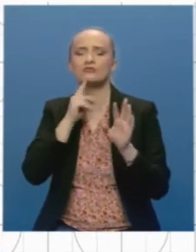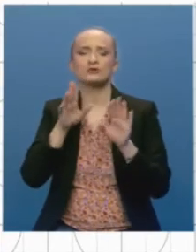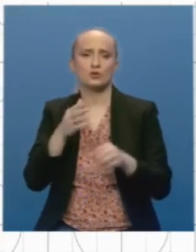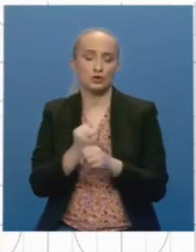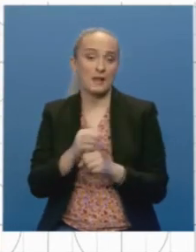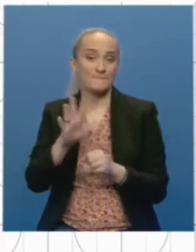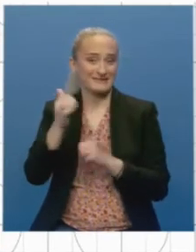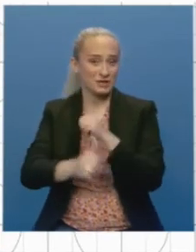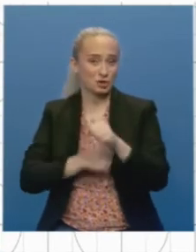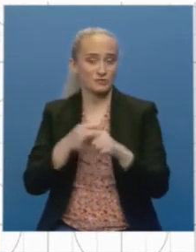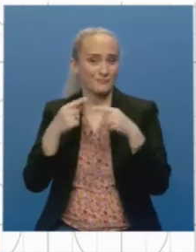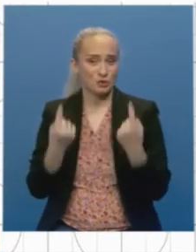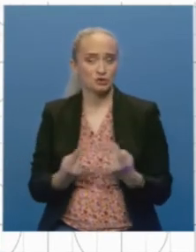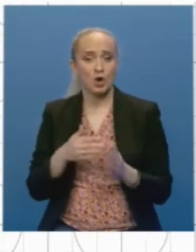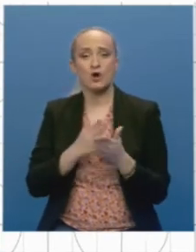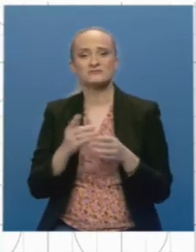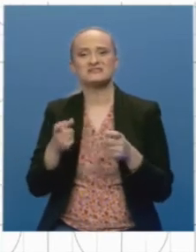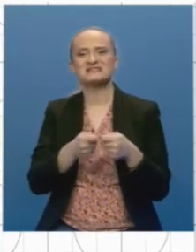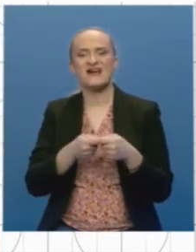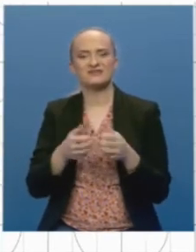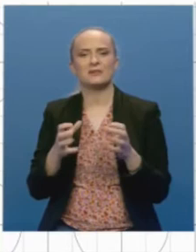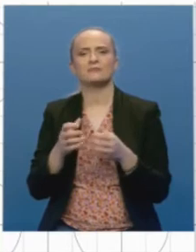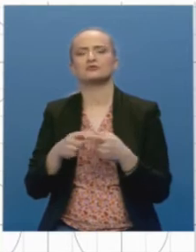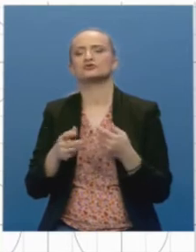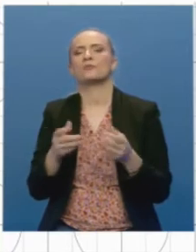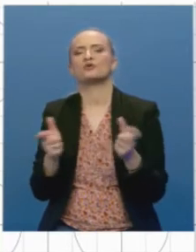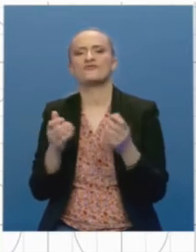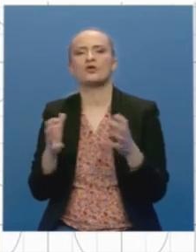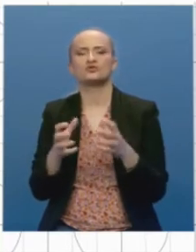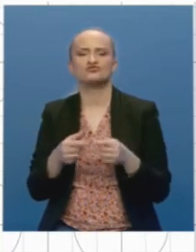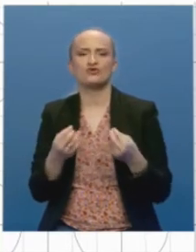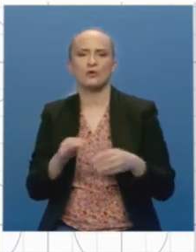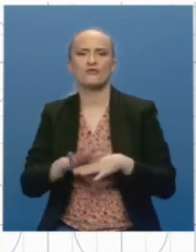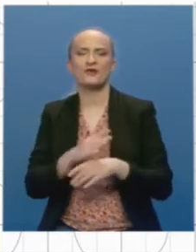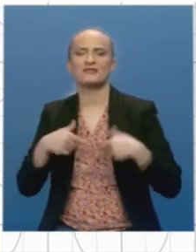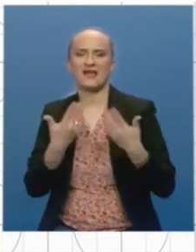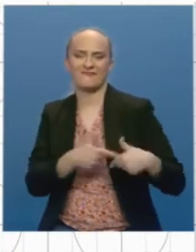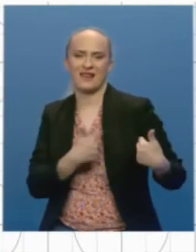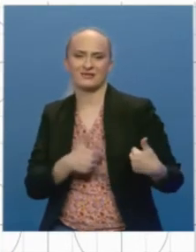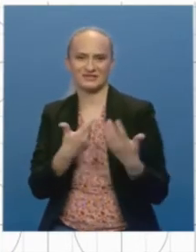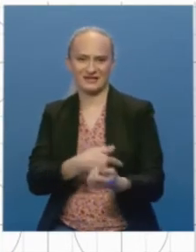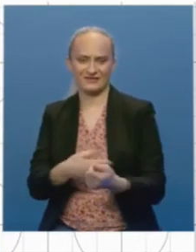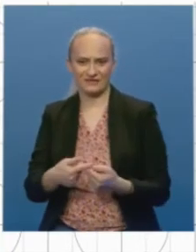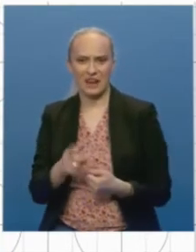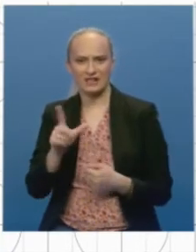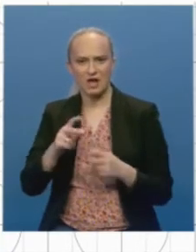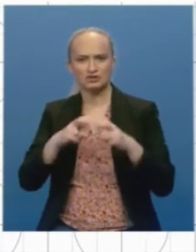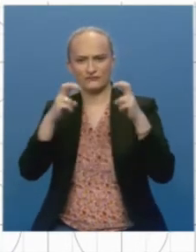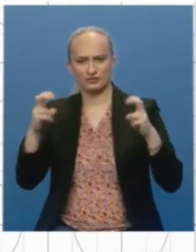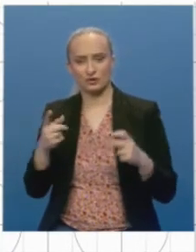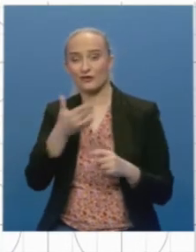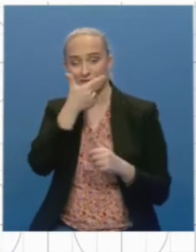Jubilej 15 godina postojanja osim Saveza proslavljaju društva dobrovoljnih davalaca krvi iz Lactaša i Više grada. To je jedan također